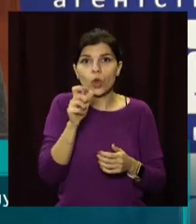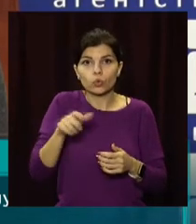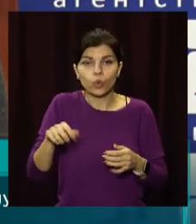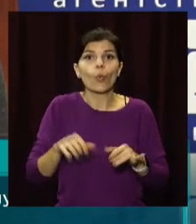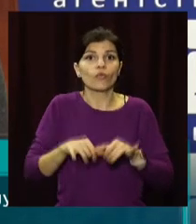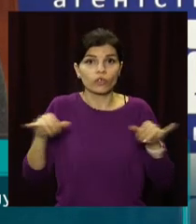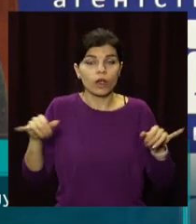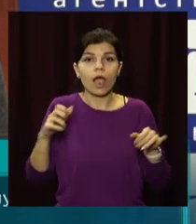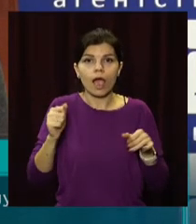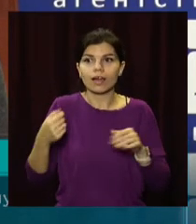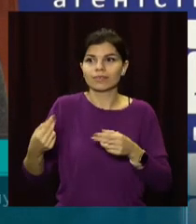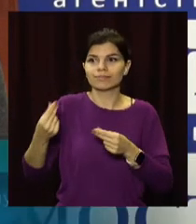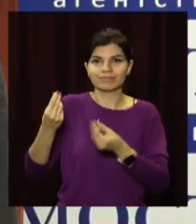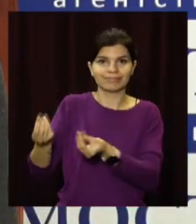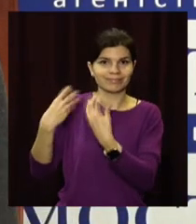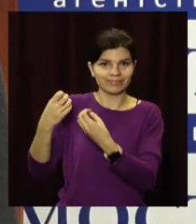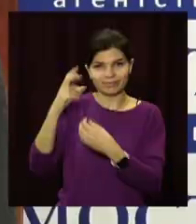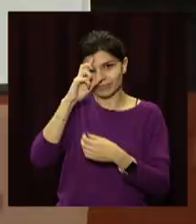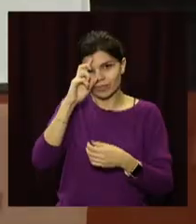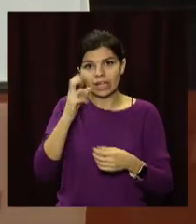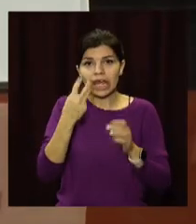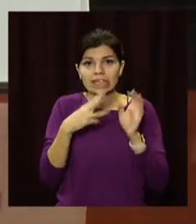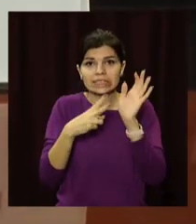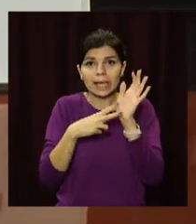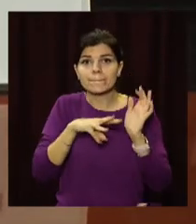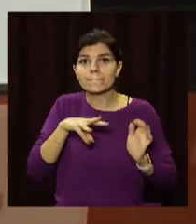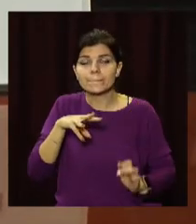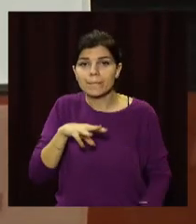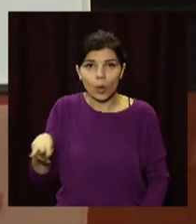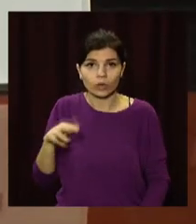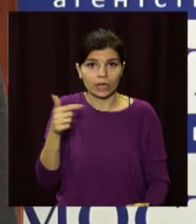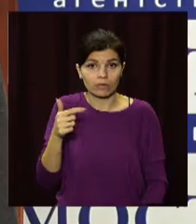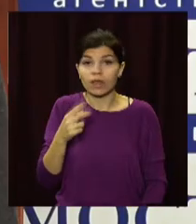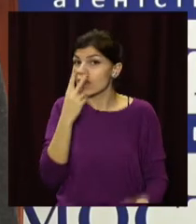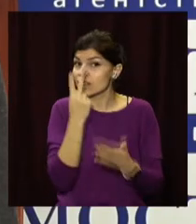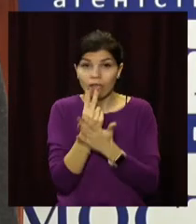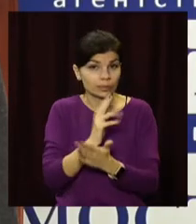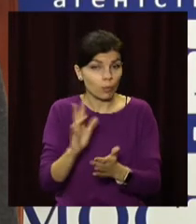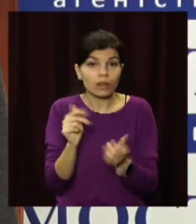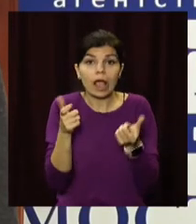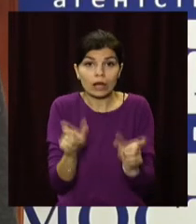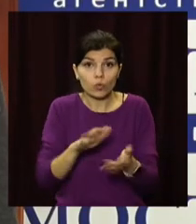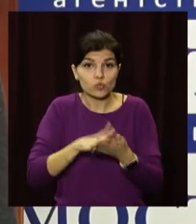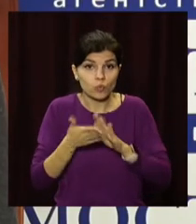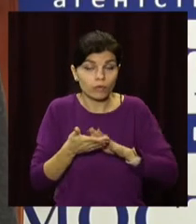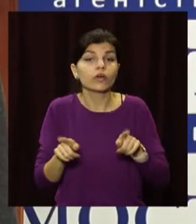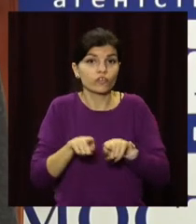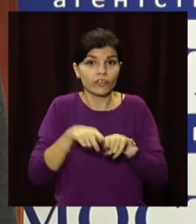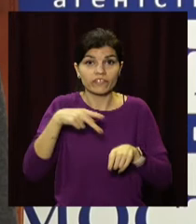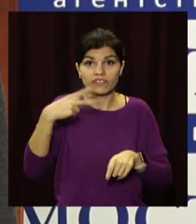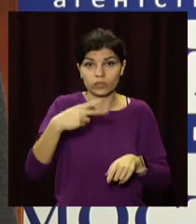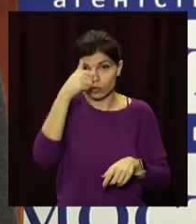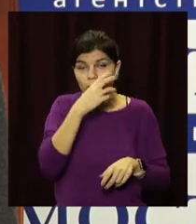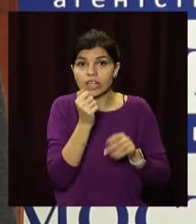а надходження збільшилось майже на 37 мільйонів гривень. Незважаючи на карантинні умови, у 2020 році на